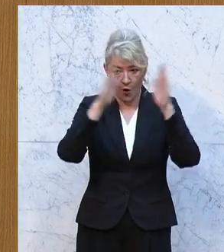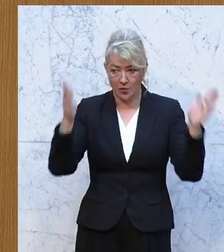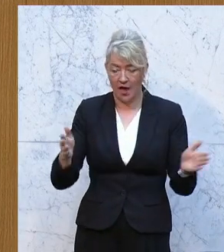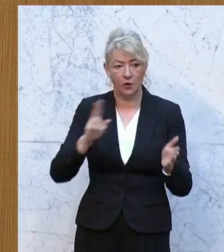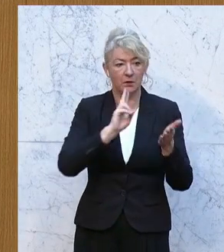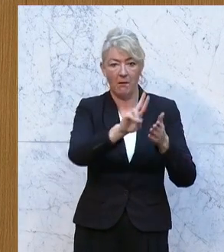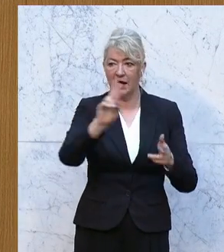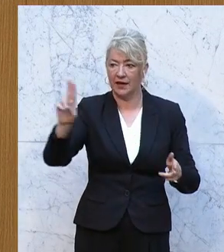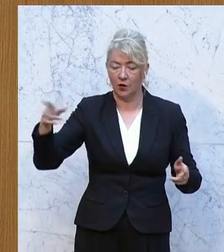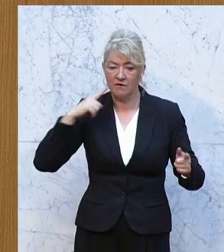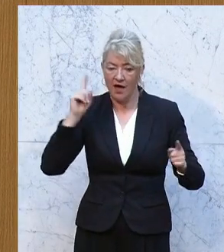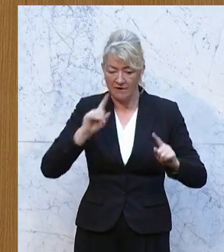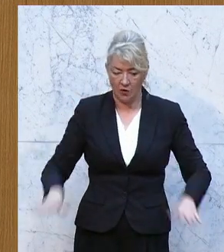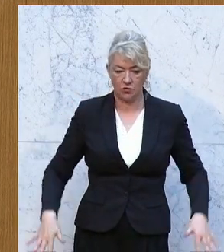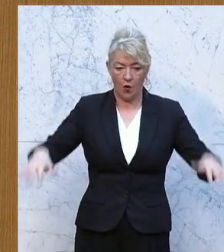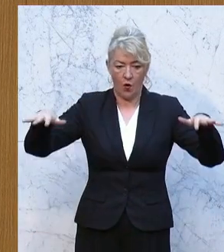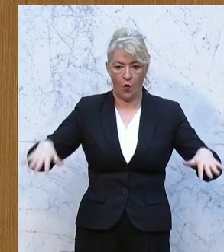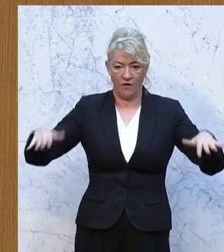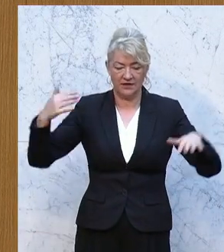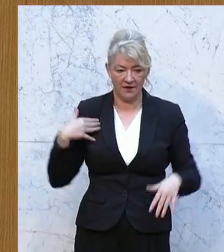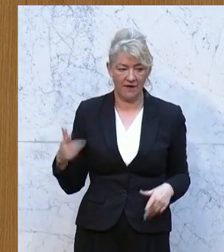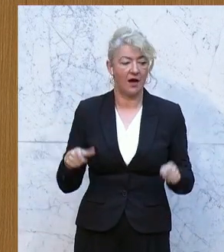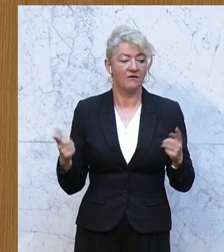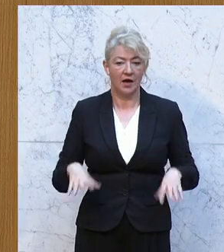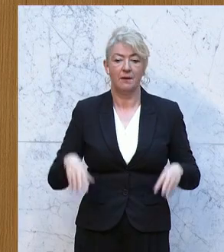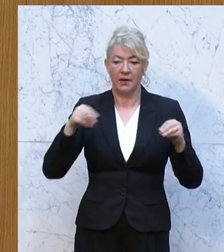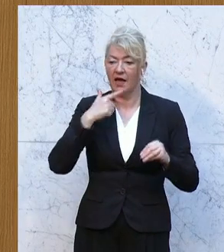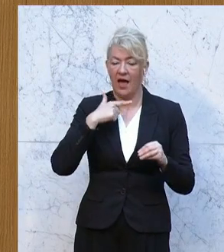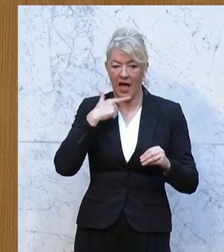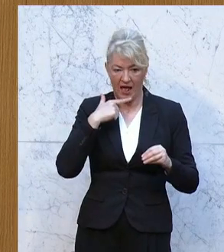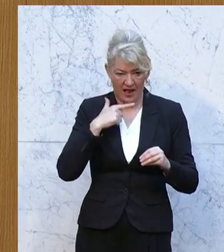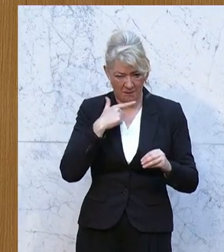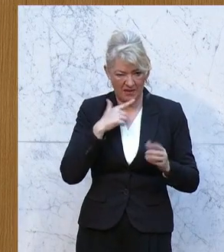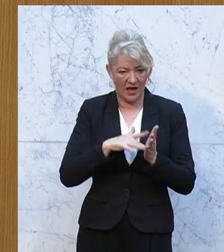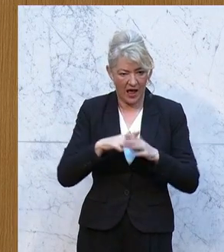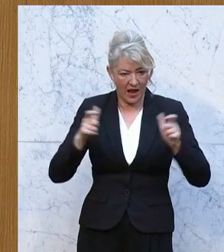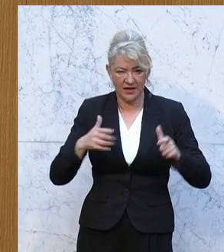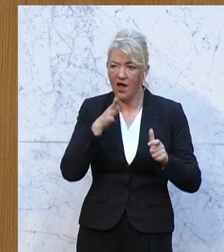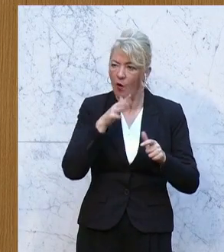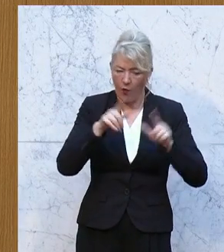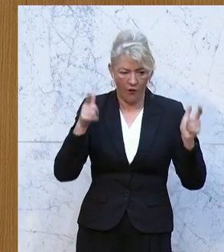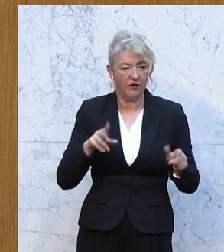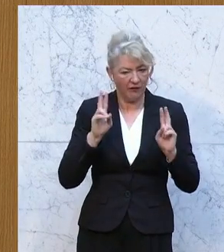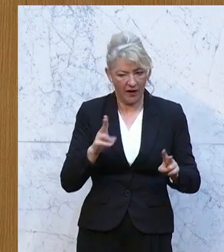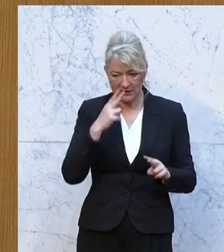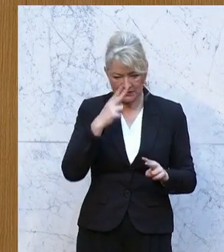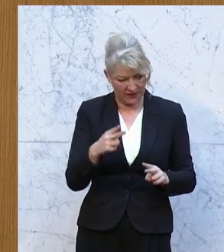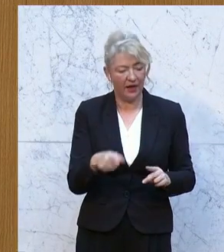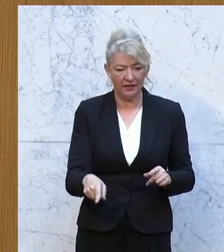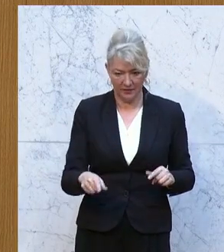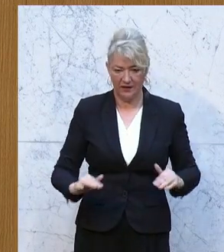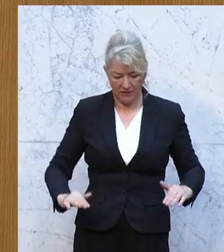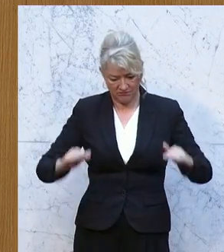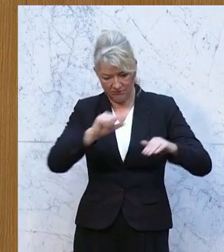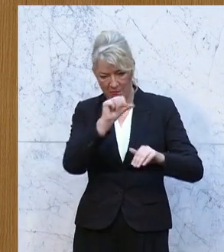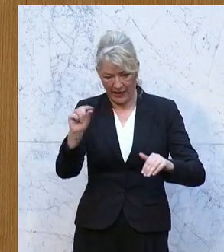Markierungen, wo die Hochwasser denn gewesen sind. Beginnend im Mittelalter, bei vielen alten Bauernhöfen kann man das tatsächlich noch sehen,